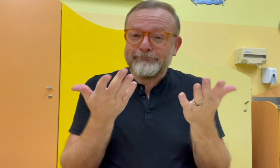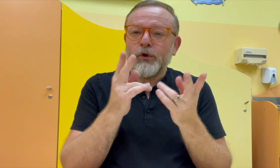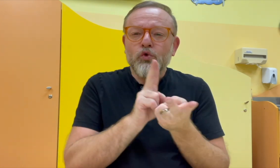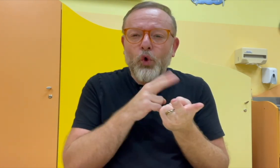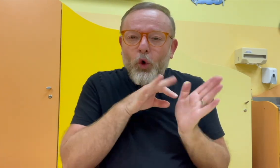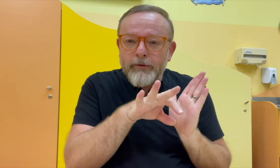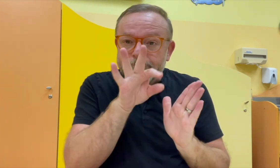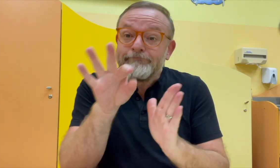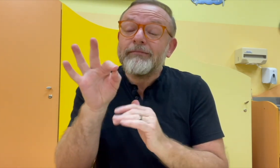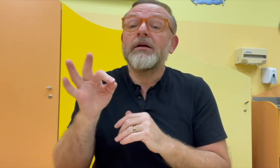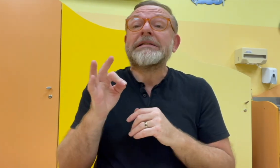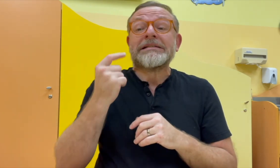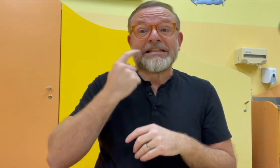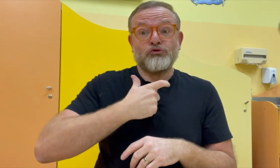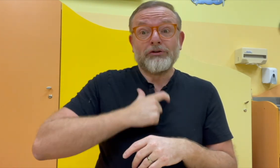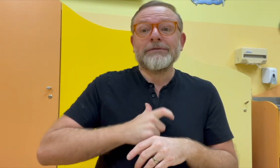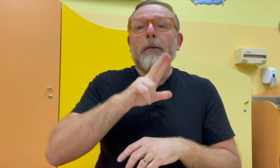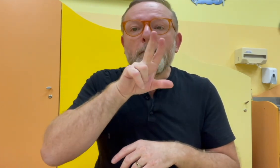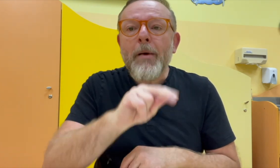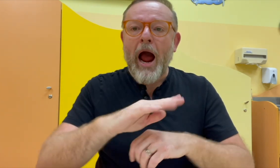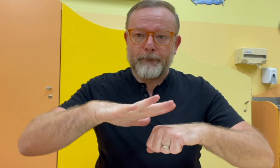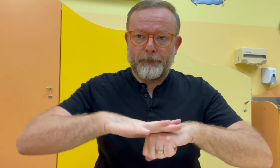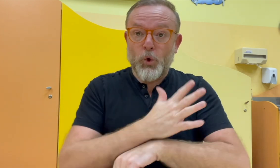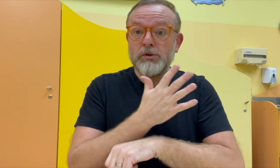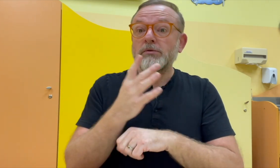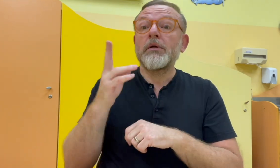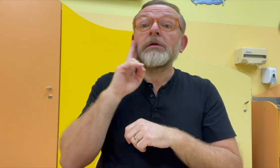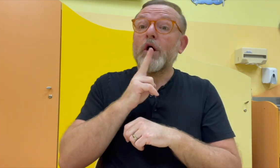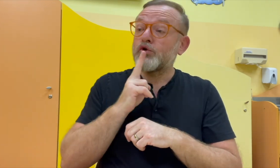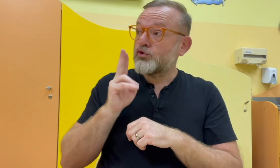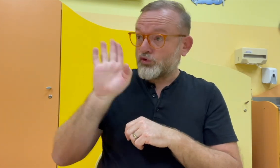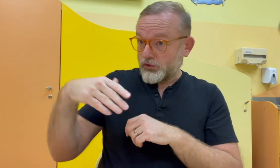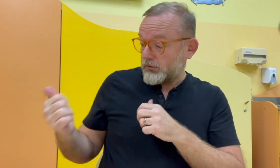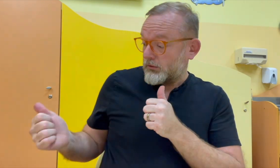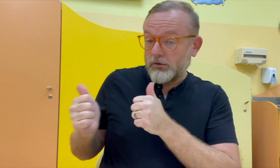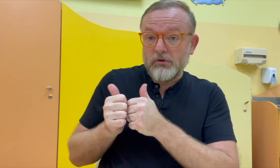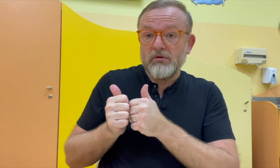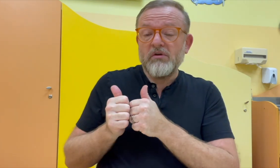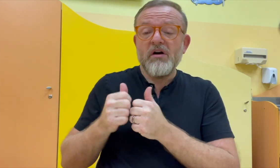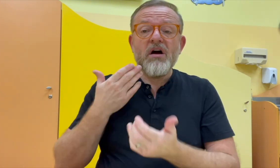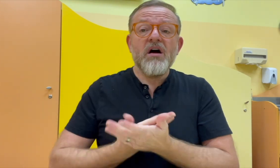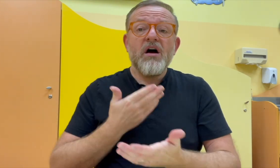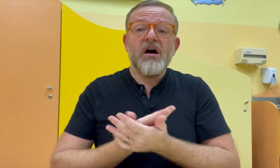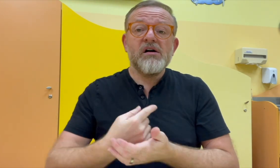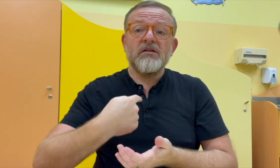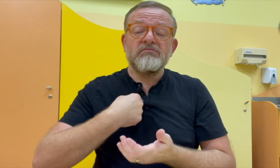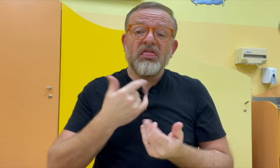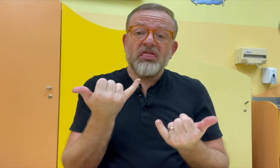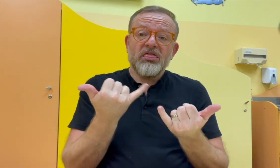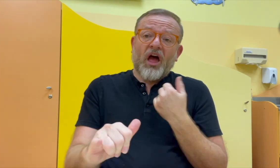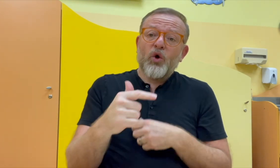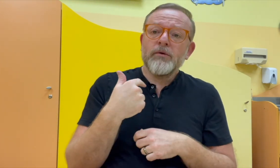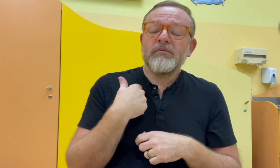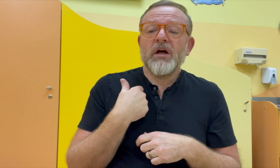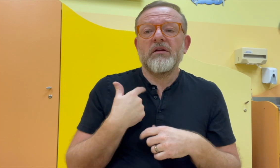A je to způsobeno tím, že se cítí ohrožení na svých kompetenci, že mají pocit, že je to nějaká